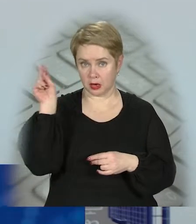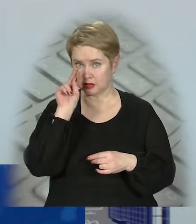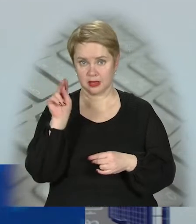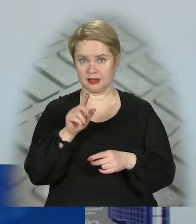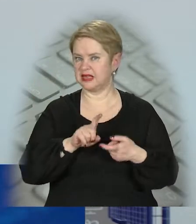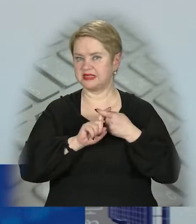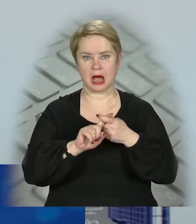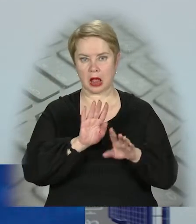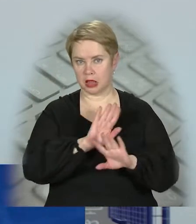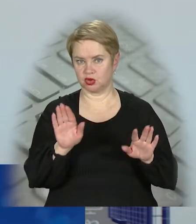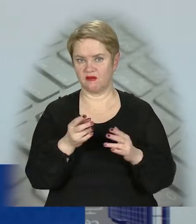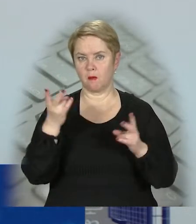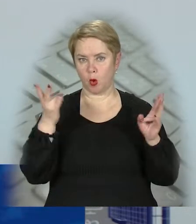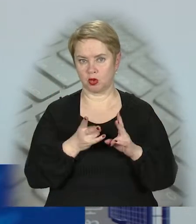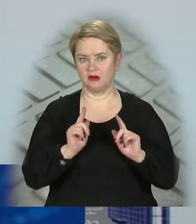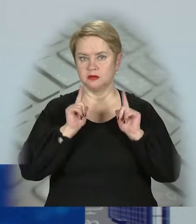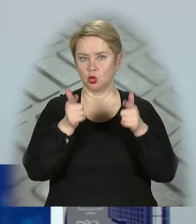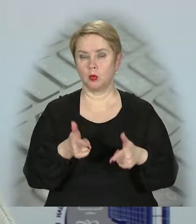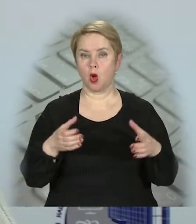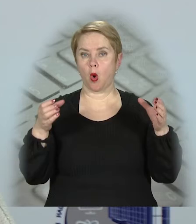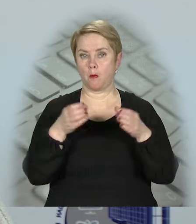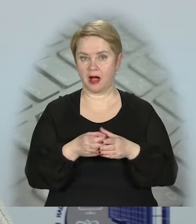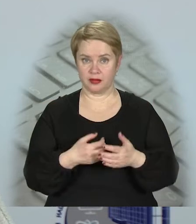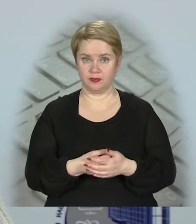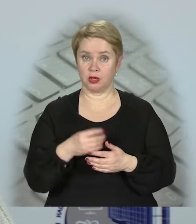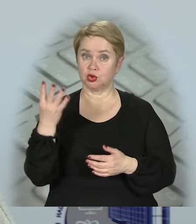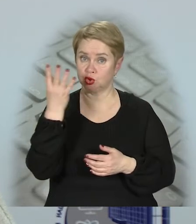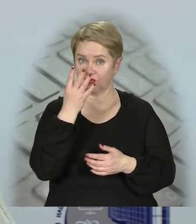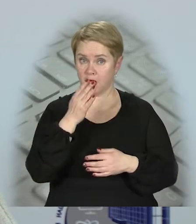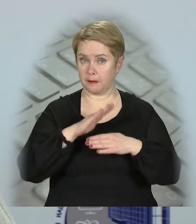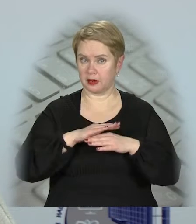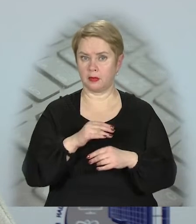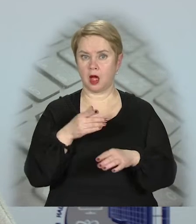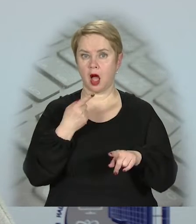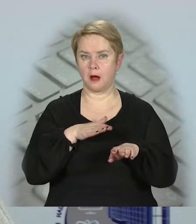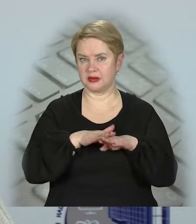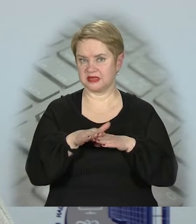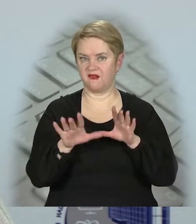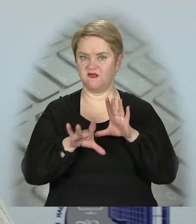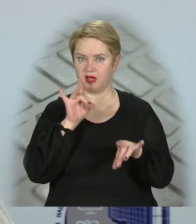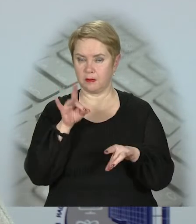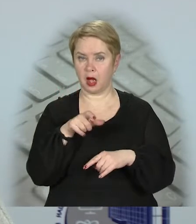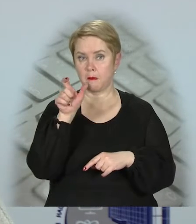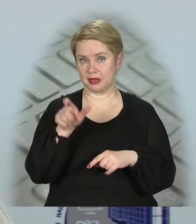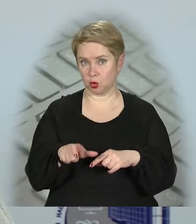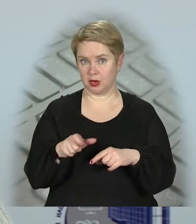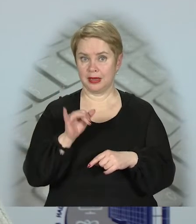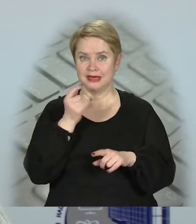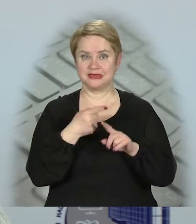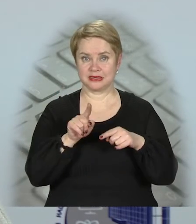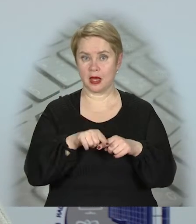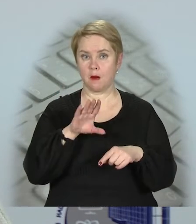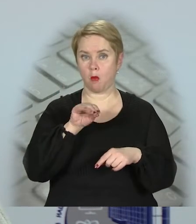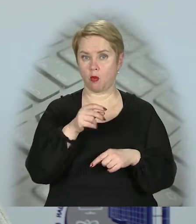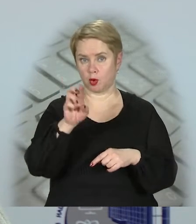незалежно від потреб вступної кампанії. Четвертий предмет – абсолютно вибір абітурієнта, і це